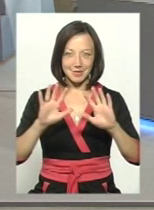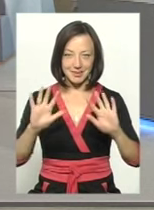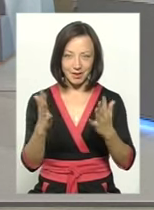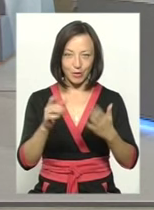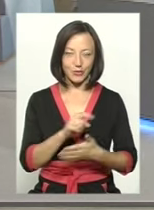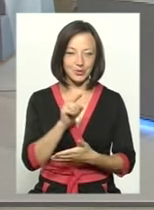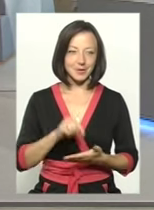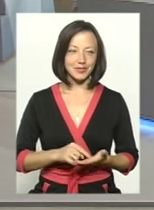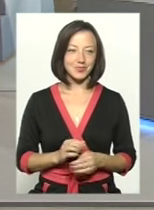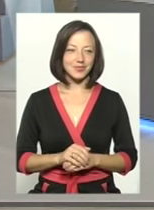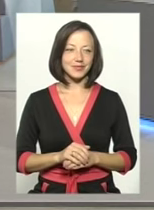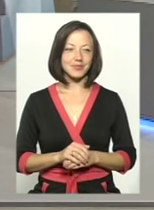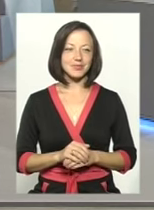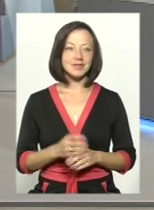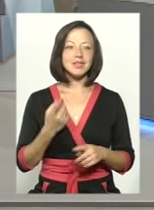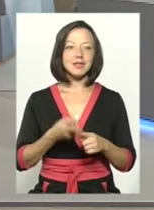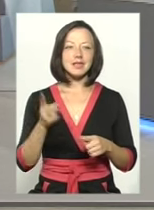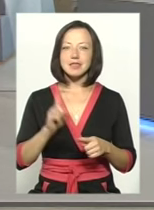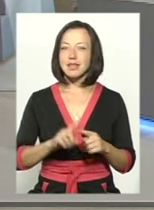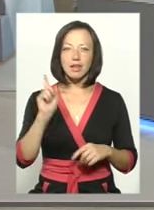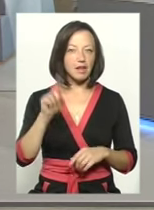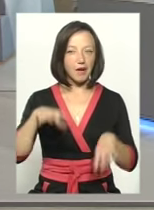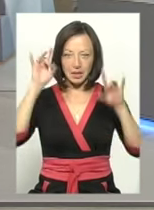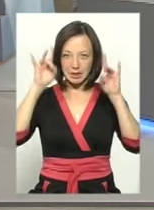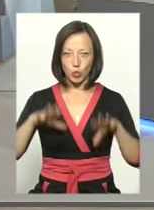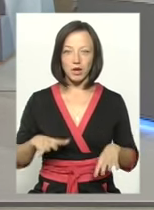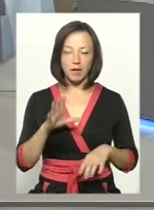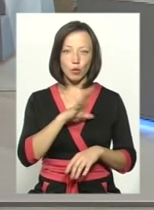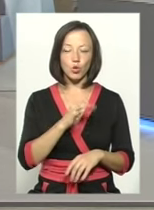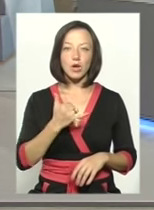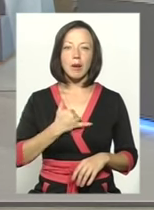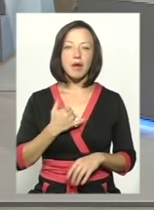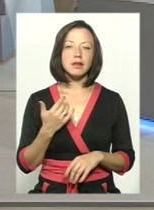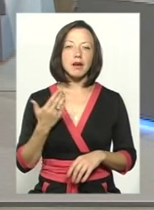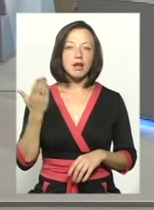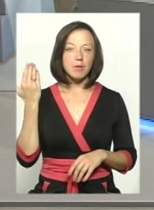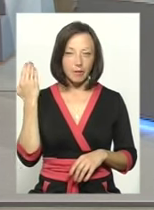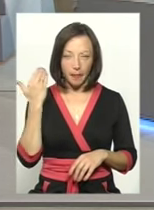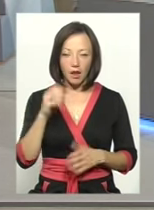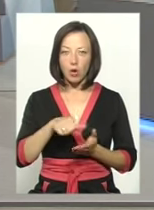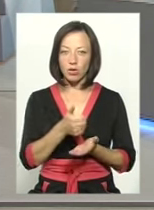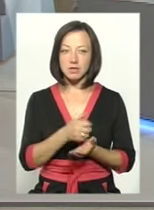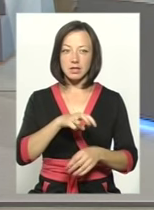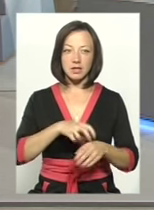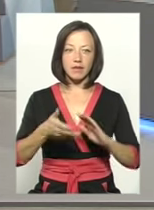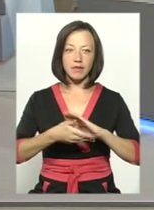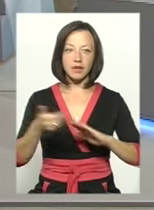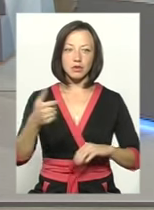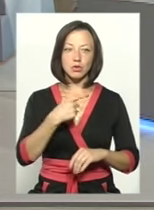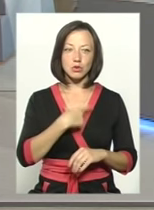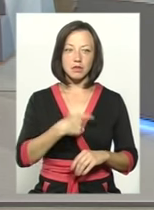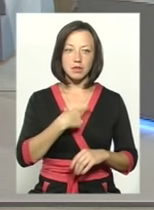Це навіть несподівано було для мене. Одного часу мене головний лікар мій викликав до себе.